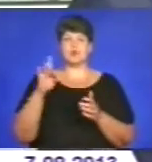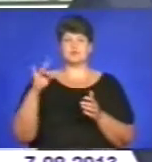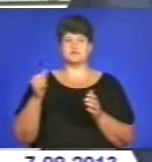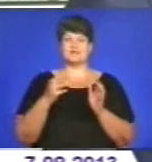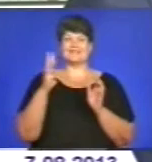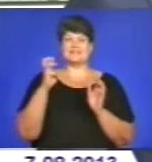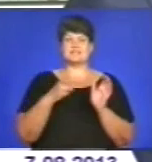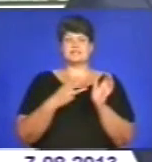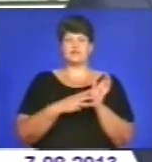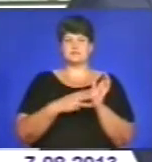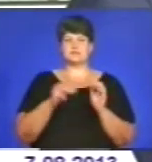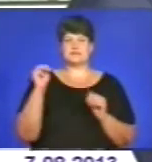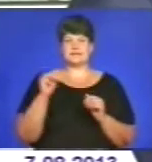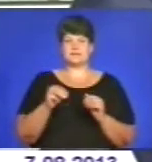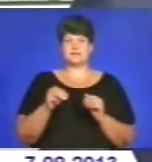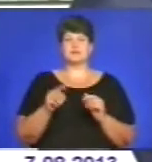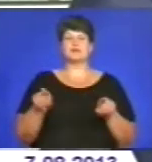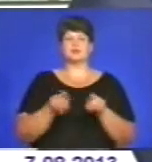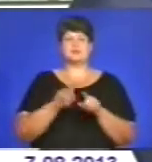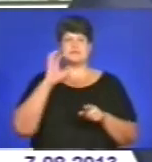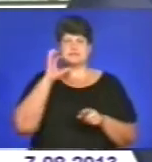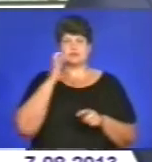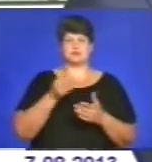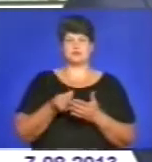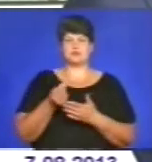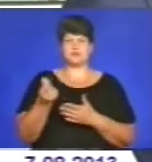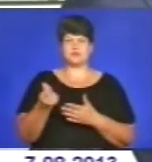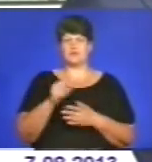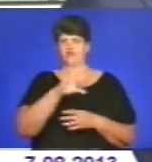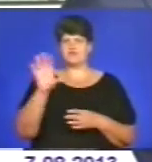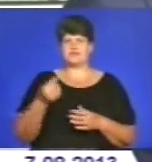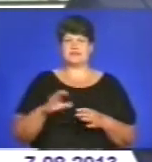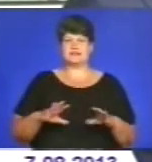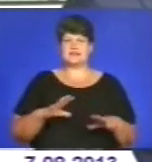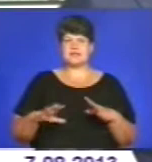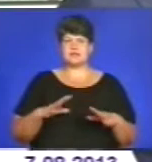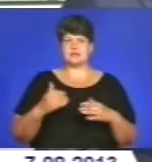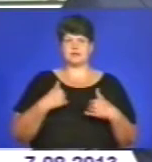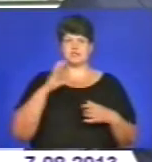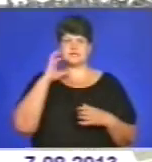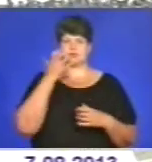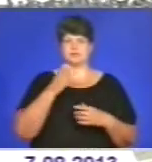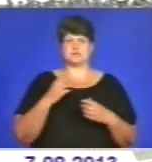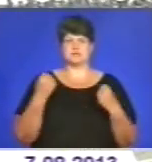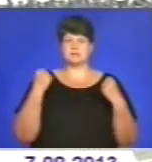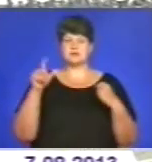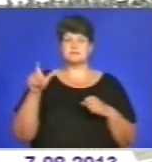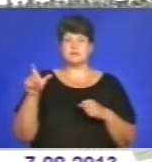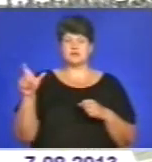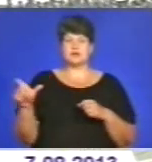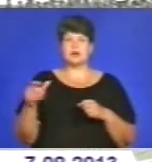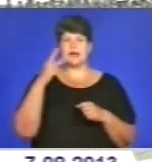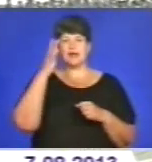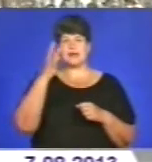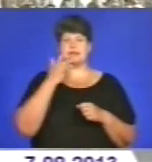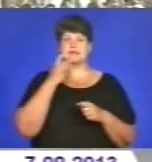тисяч. Також будуть серйозно поощрени всі тренери наших серйозних видаючихся спортсменів. Літні дефлімпійські ігри